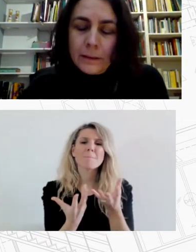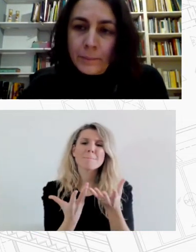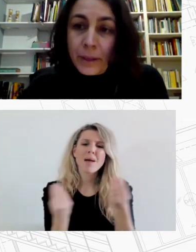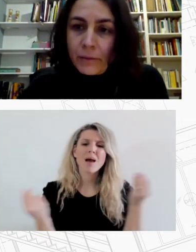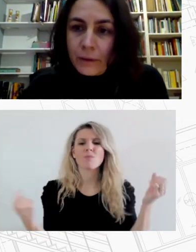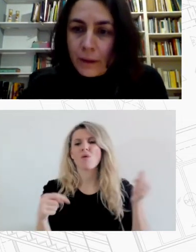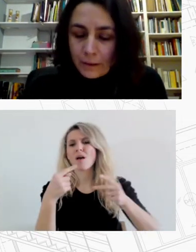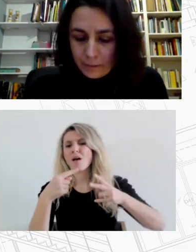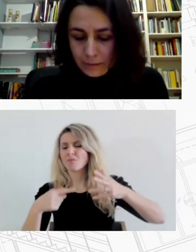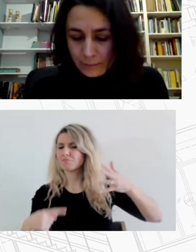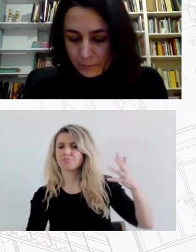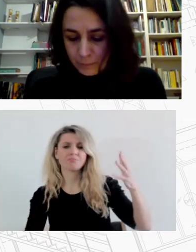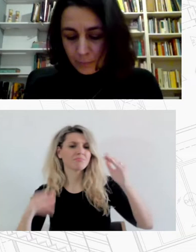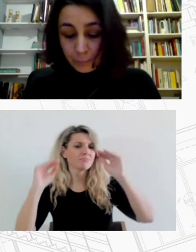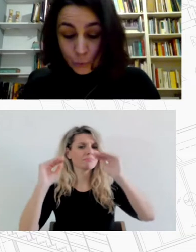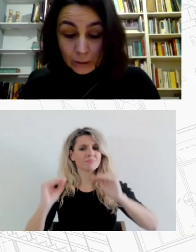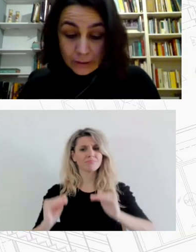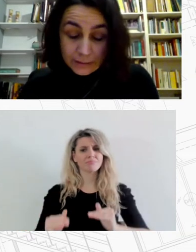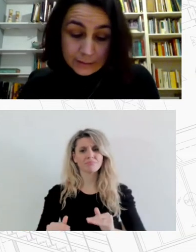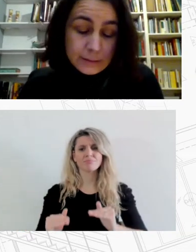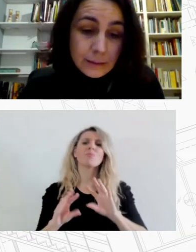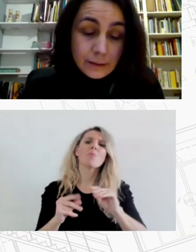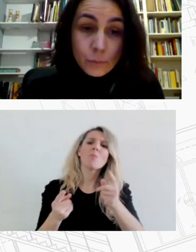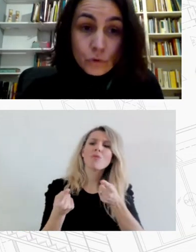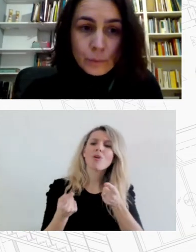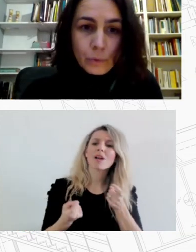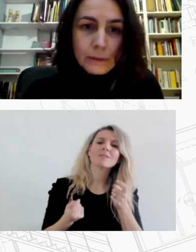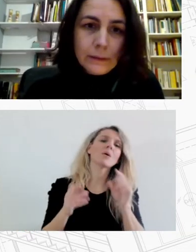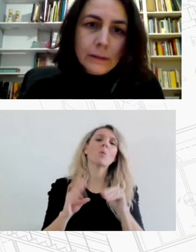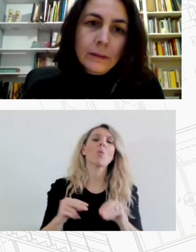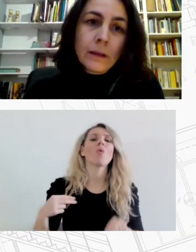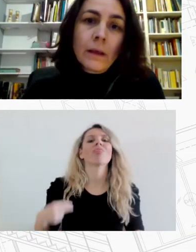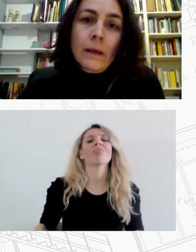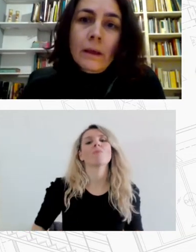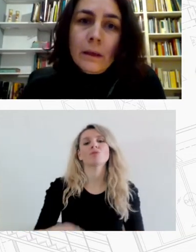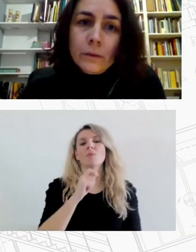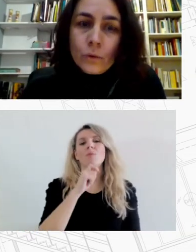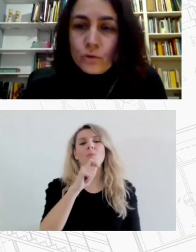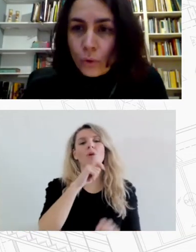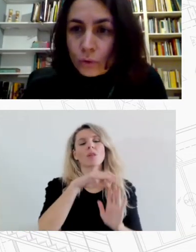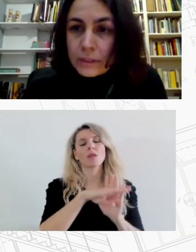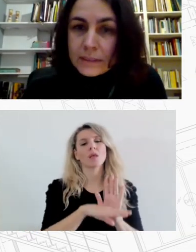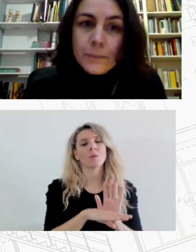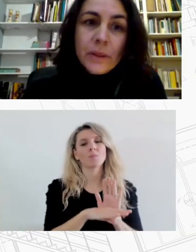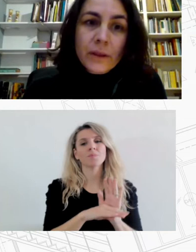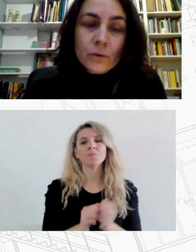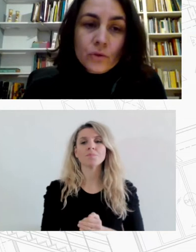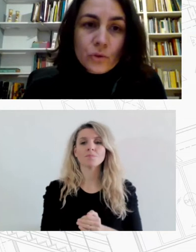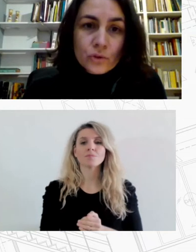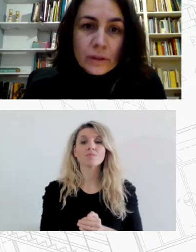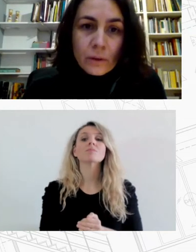και παιδεία προκλήσεις για τη δημόσια πολιτική τόσο λόγω της